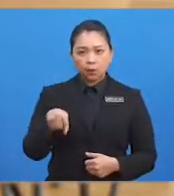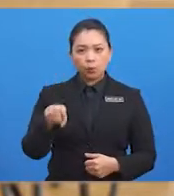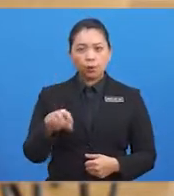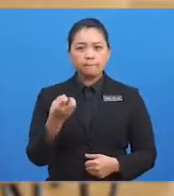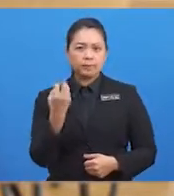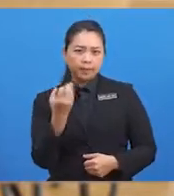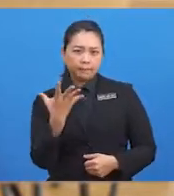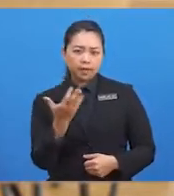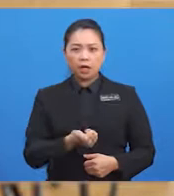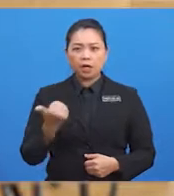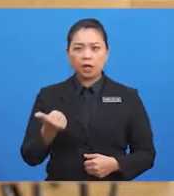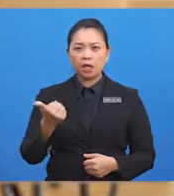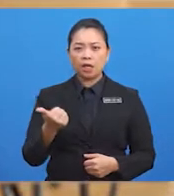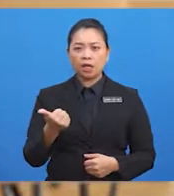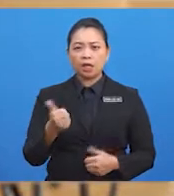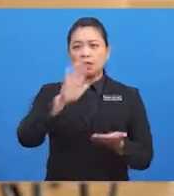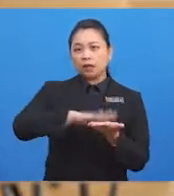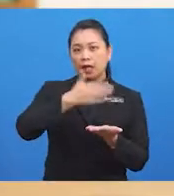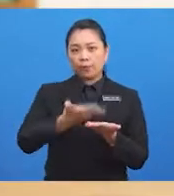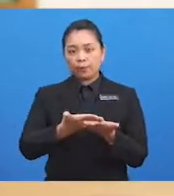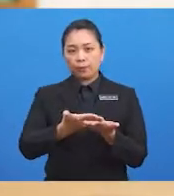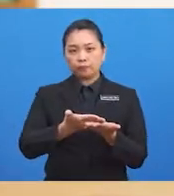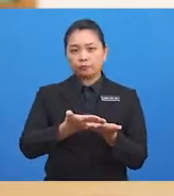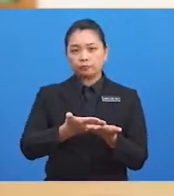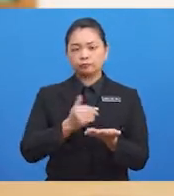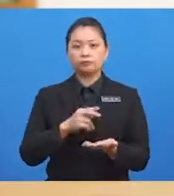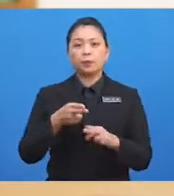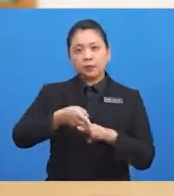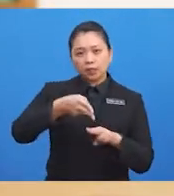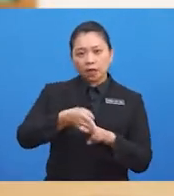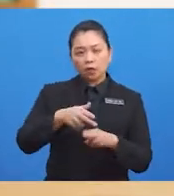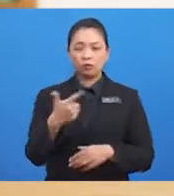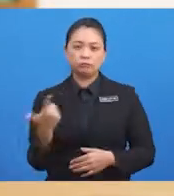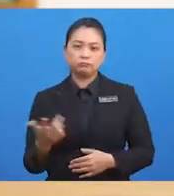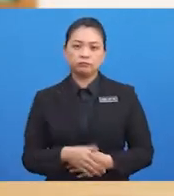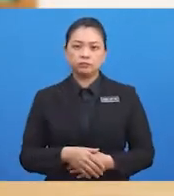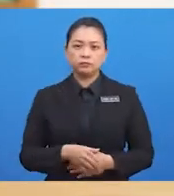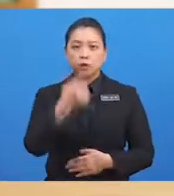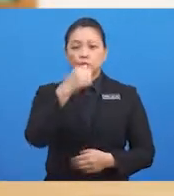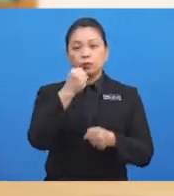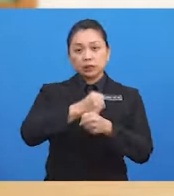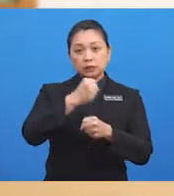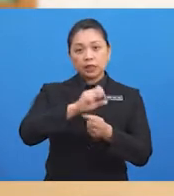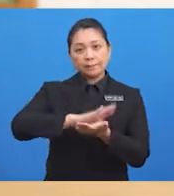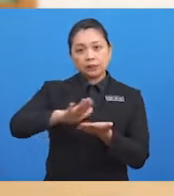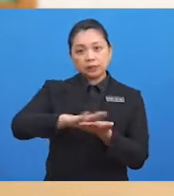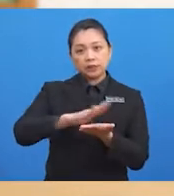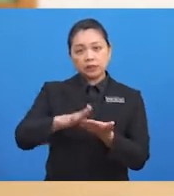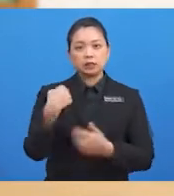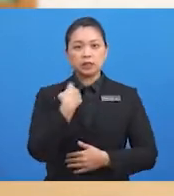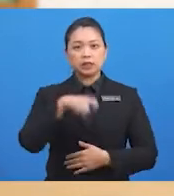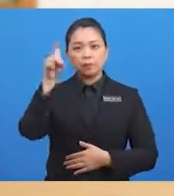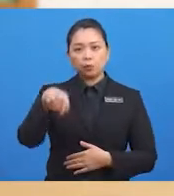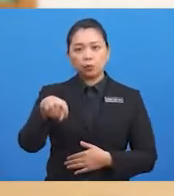seperti kuali, periuk dan pisau. Untuk kerja-kerja pembersihan, kita memerlukan peralatan seperti